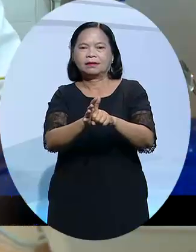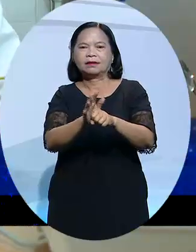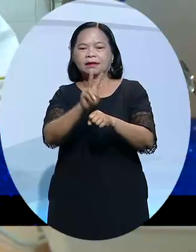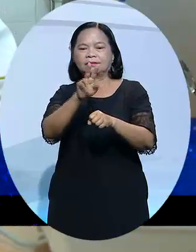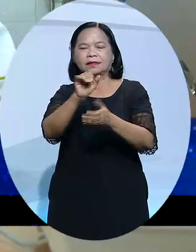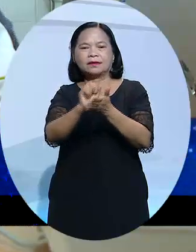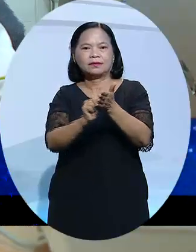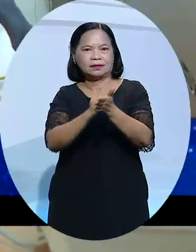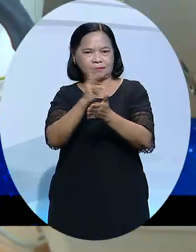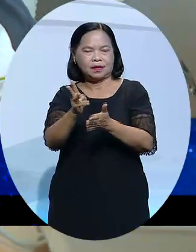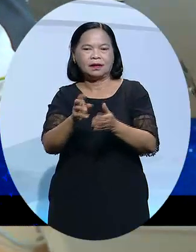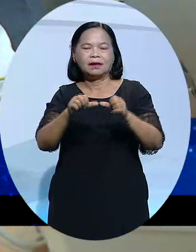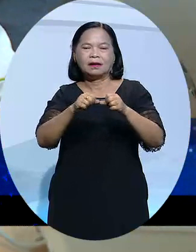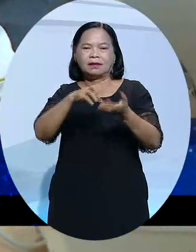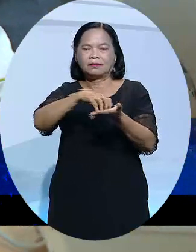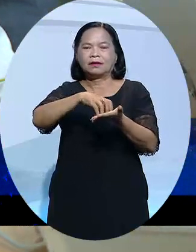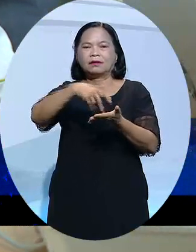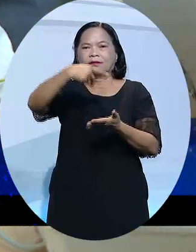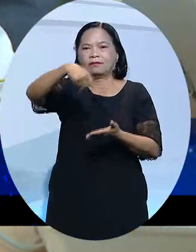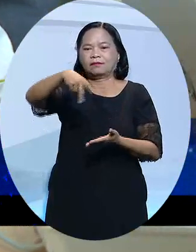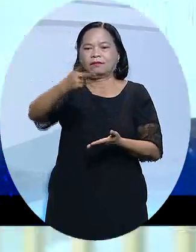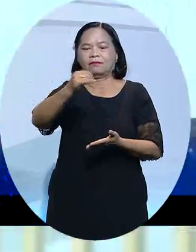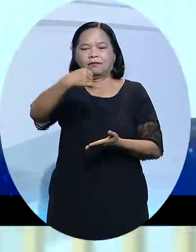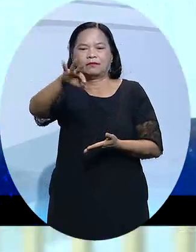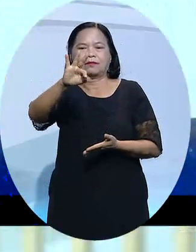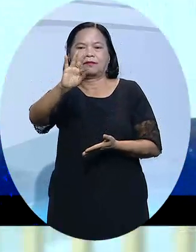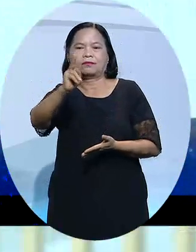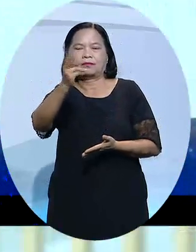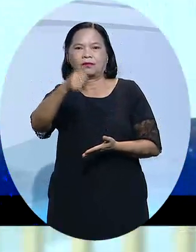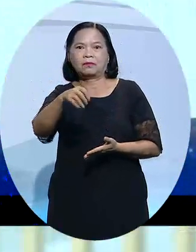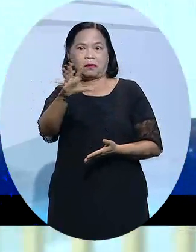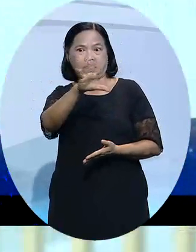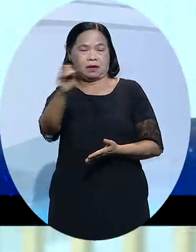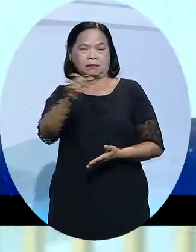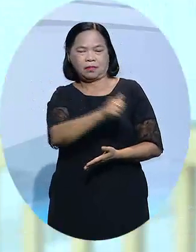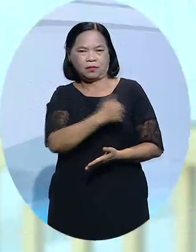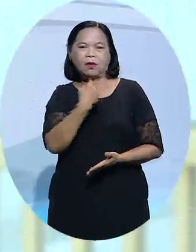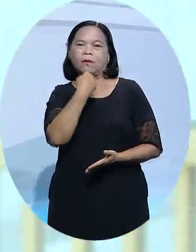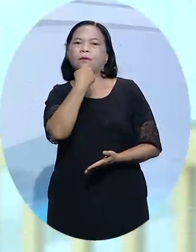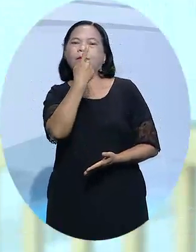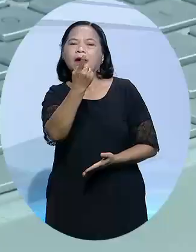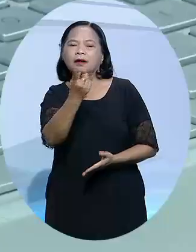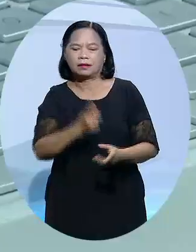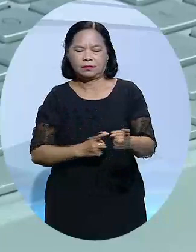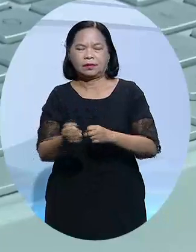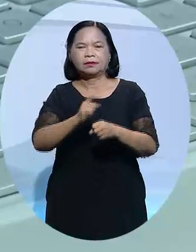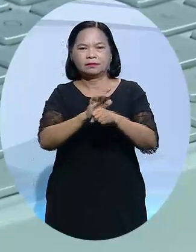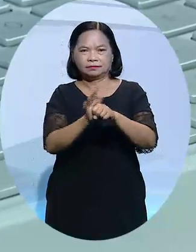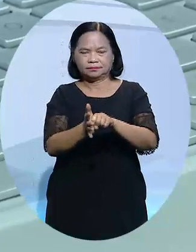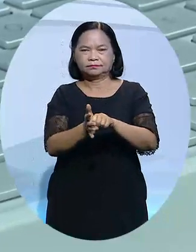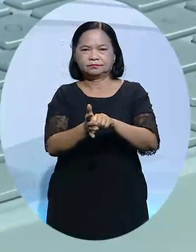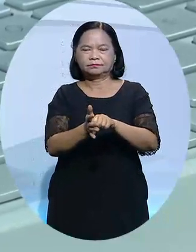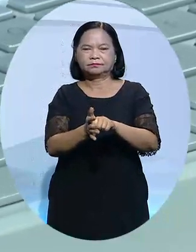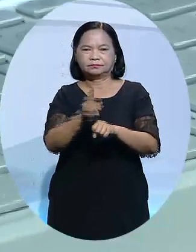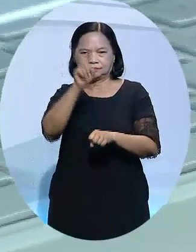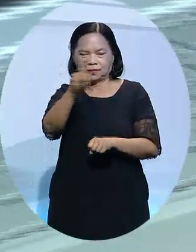Hãy đăng ký kênh để ủng hộ kênh của mình nhé! Hiện chỉ có